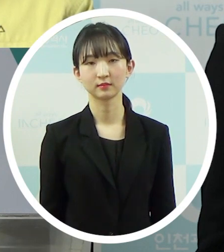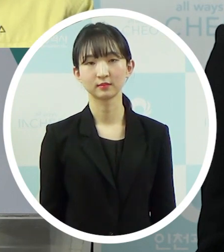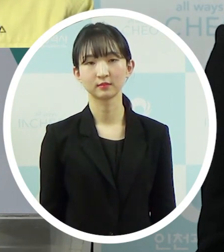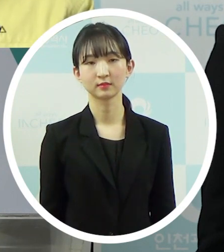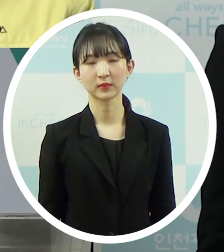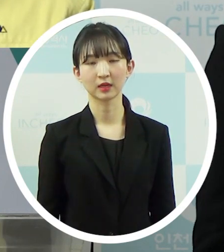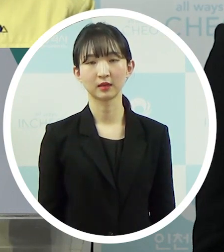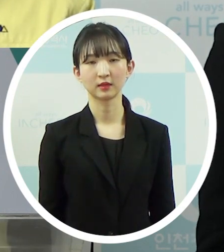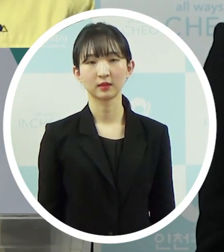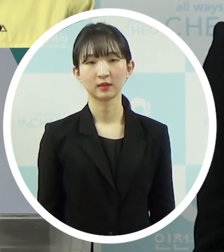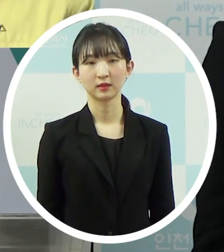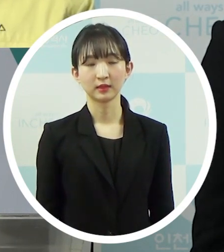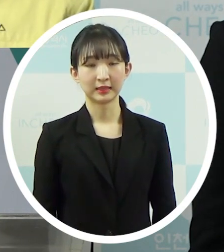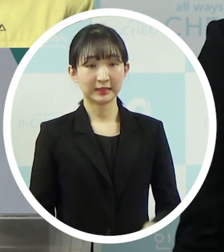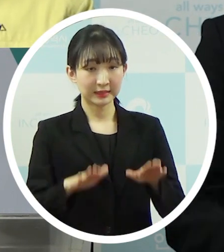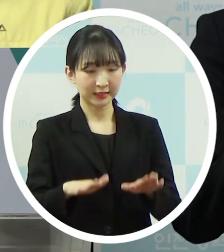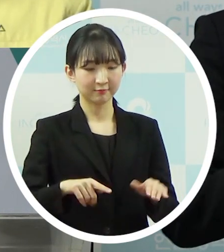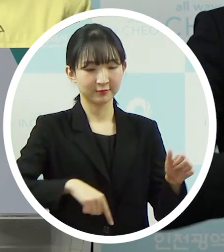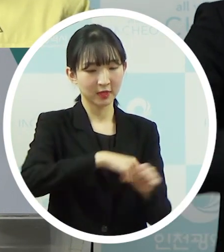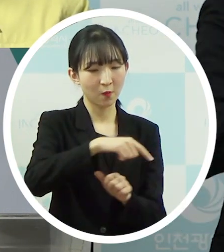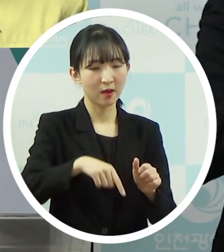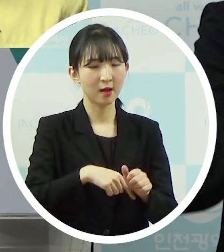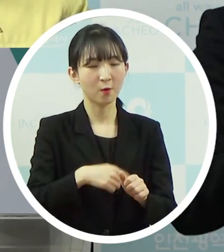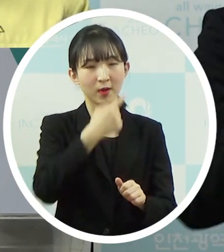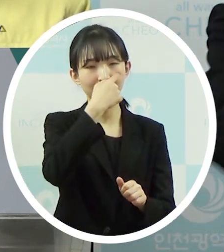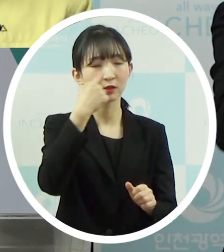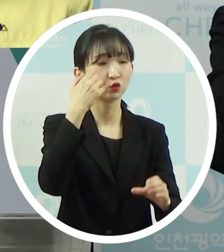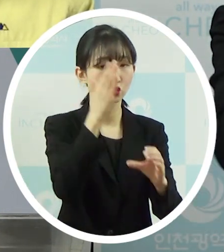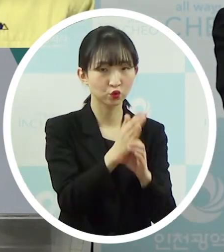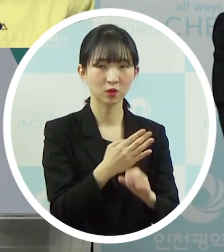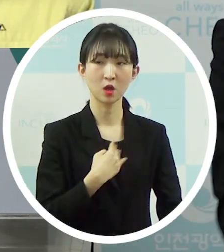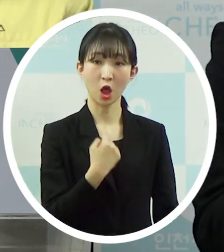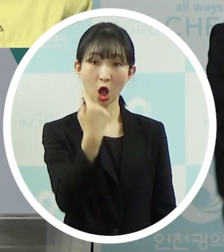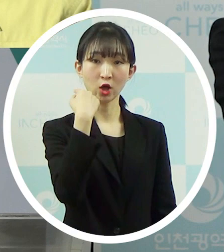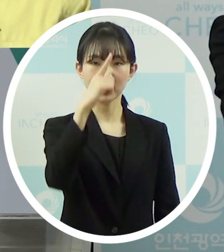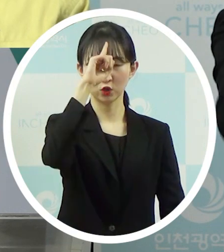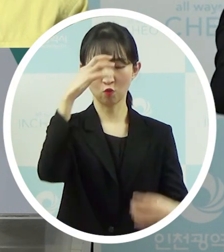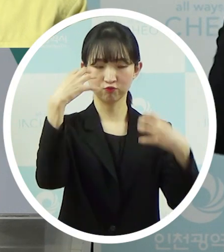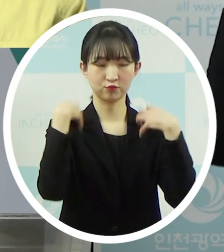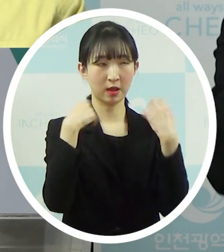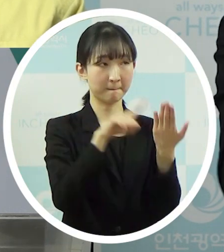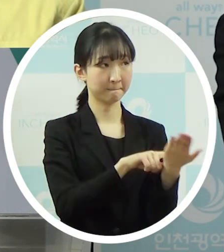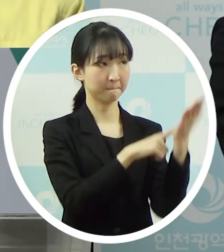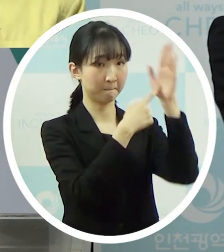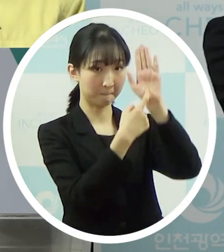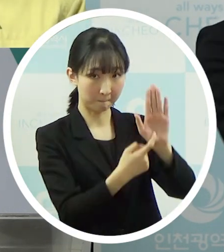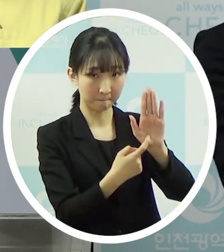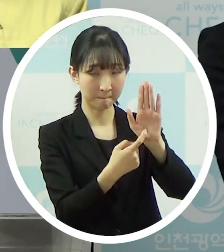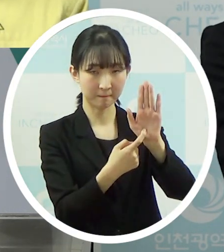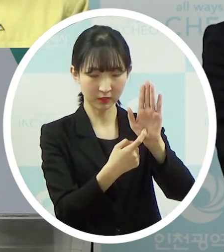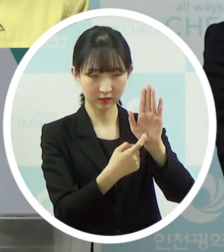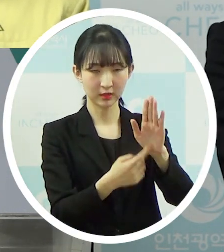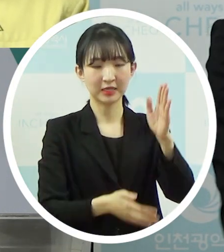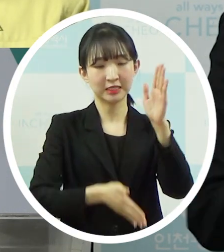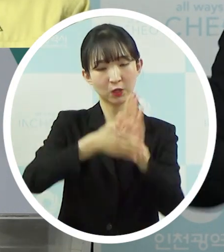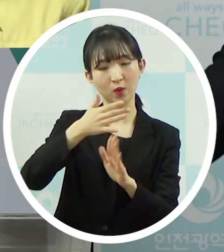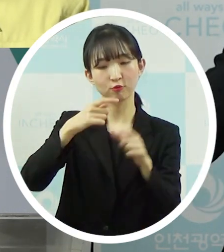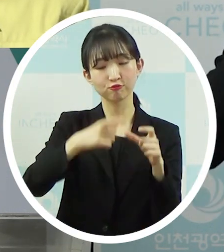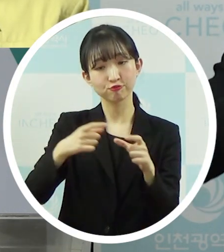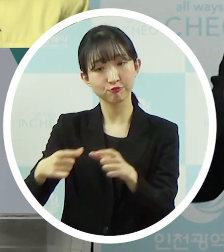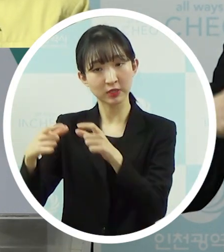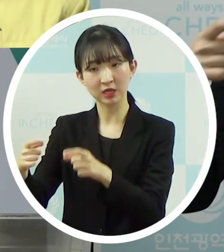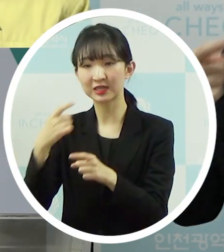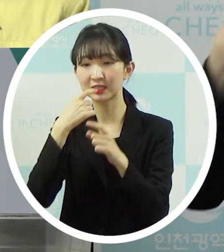저희도 지금 그 상황을 파악을 하고 있습니다. 저희가 어저께 정부가 정책을 발표한 이후에 시와 군구에서